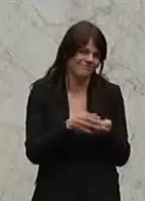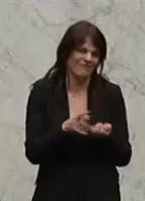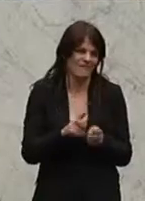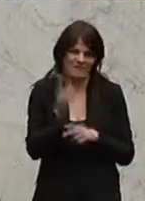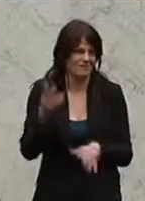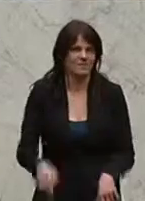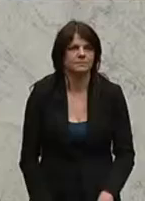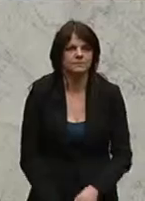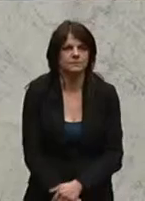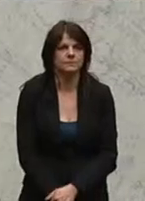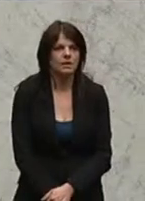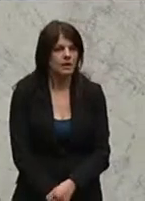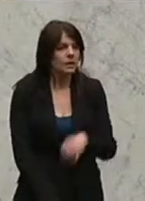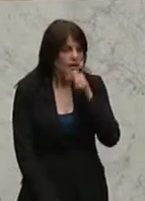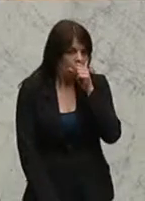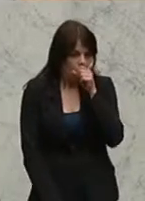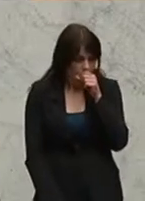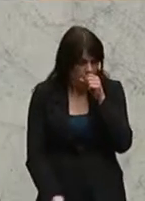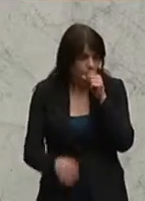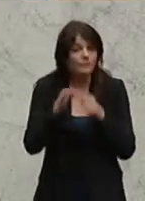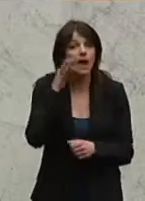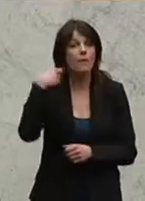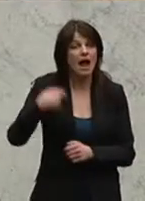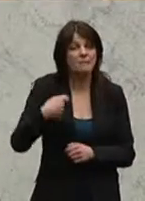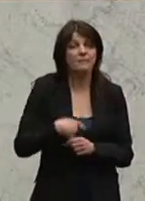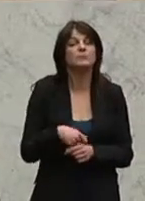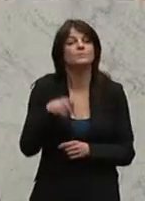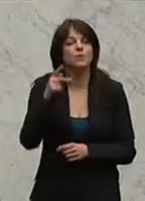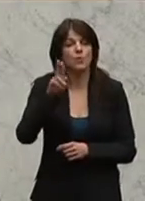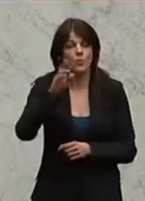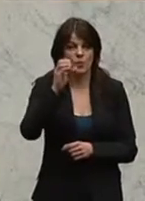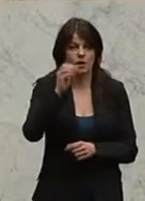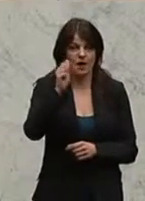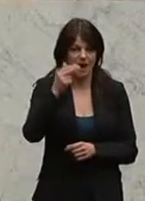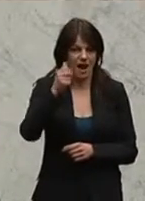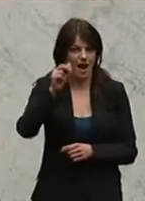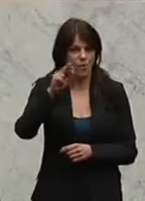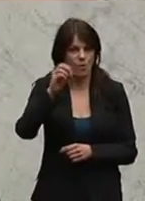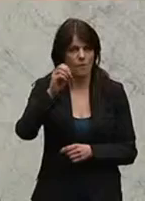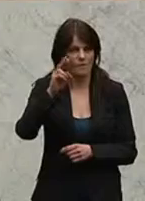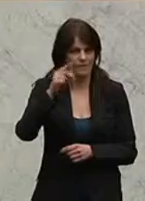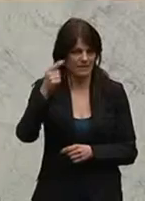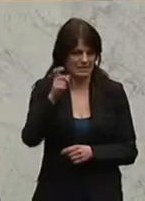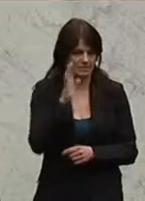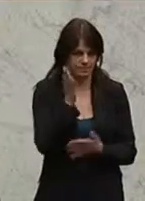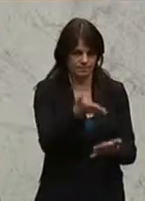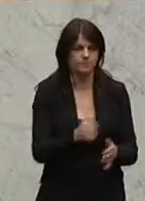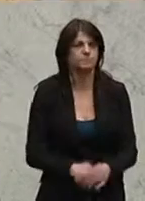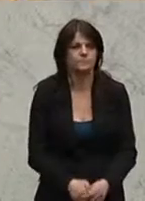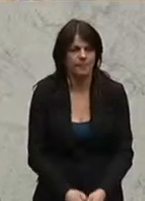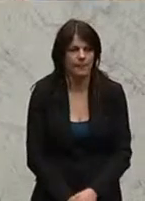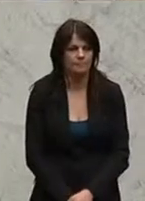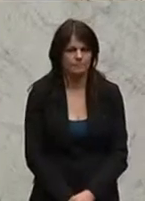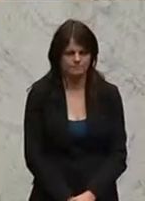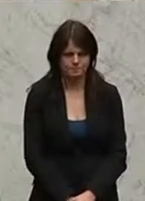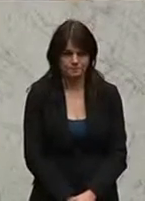Ja, viel Kritik, vor allem auch an der Besetzung der Organisationsstruktur, kommt von der grünen Wissenschaftssprecherin Sigrid Maurer.